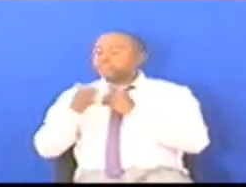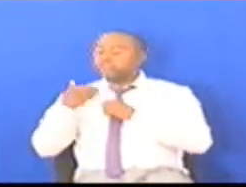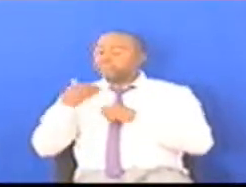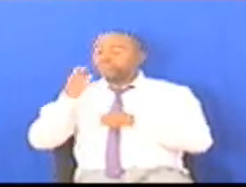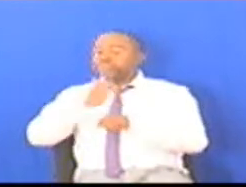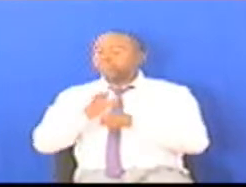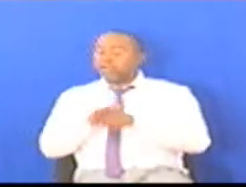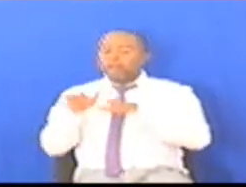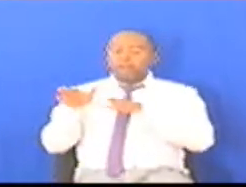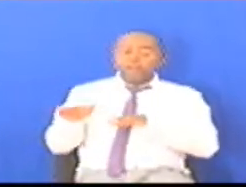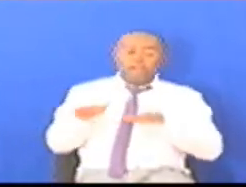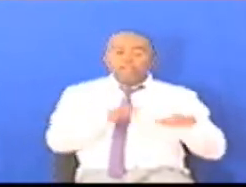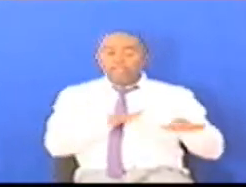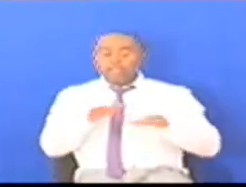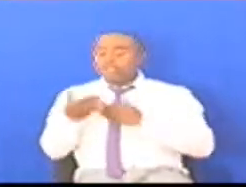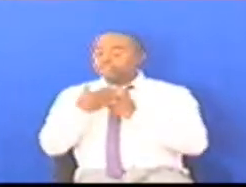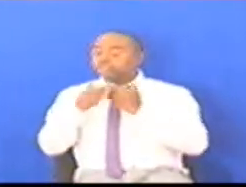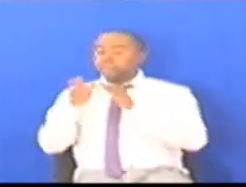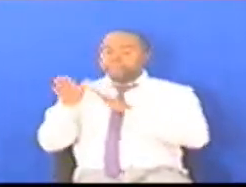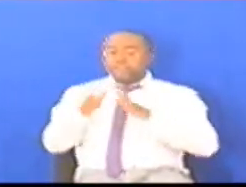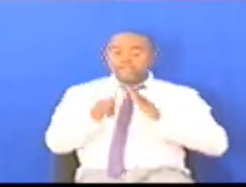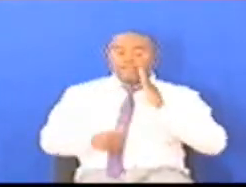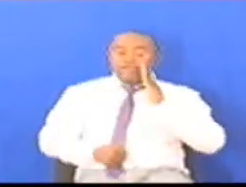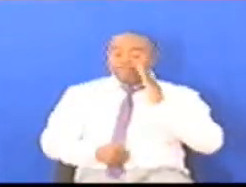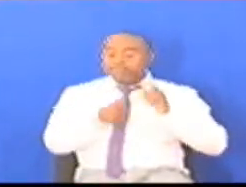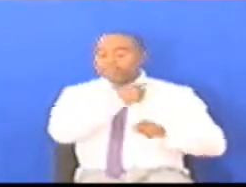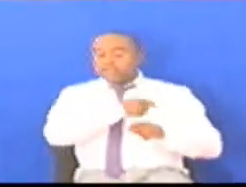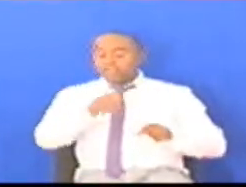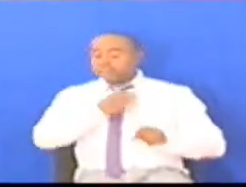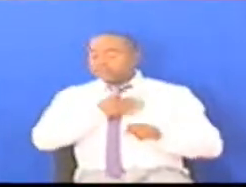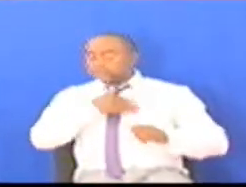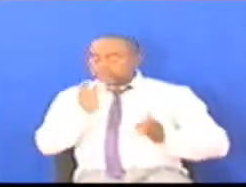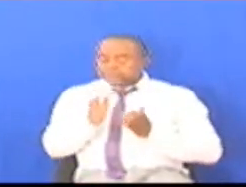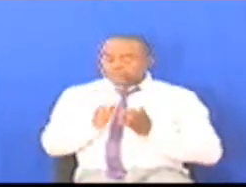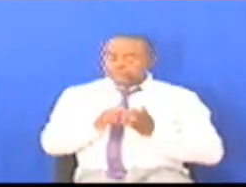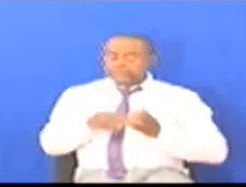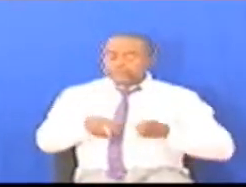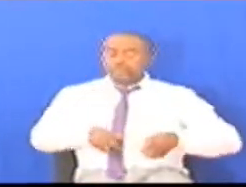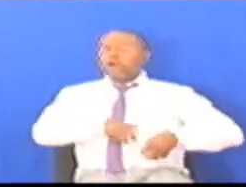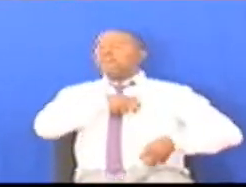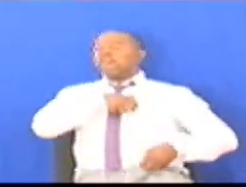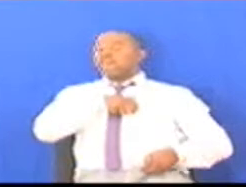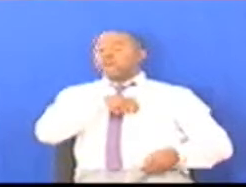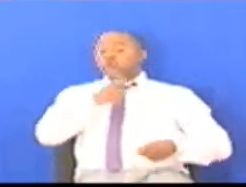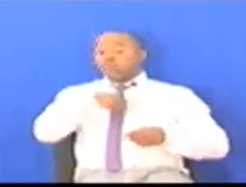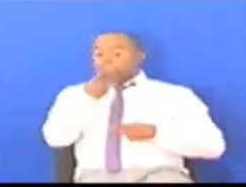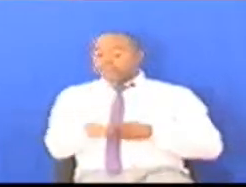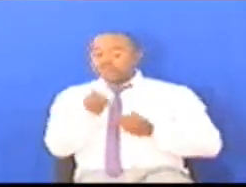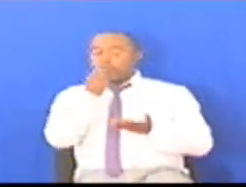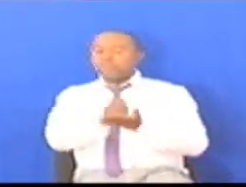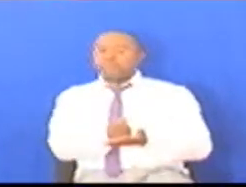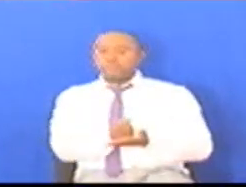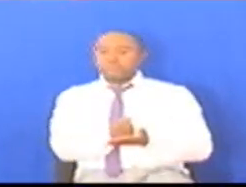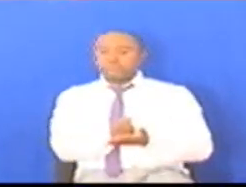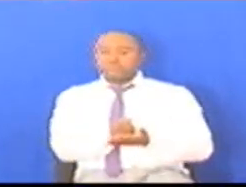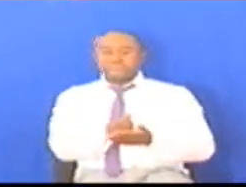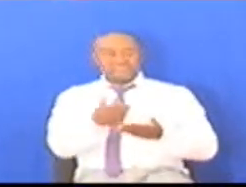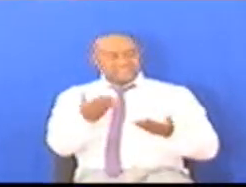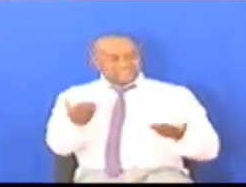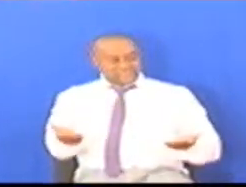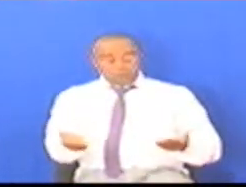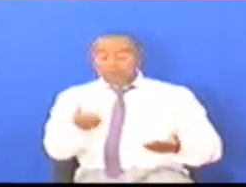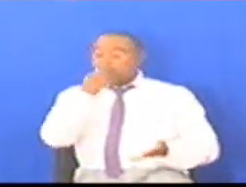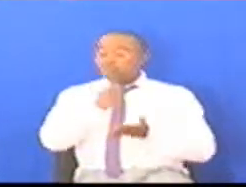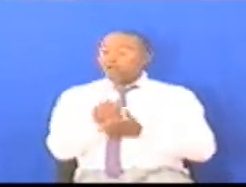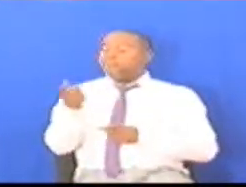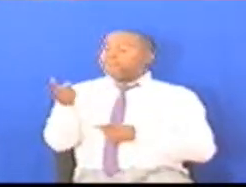Viongozi Wengi Walistuka Na Kushindo Kufanya Maamuzi Sahi Na Kuingia Kwenye Janga Kubwa Na Kuchipua Mikopo